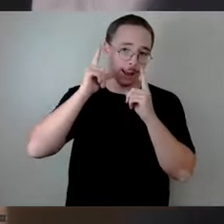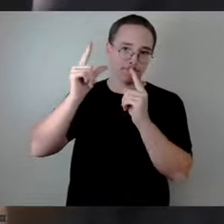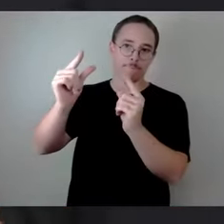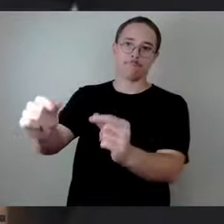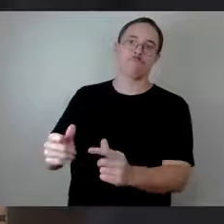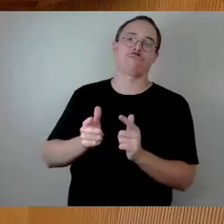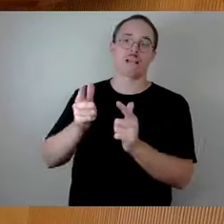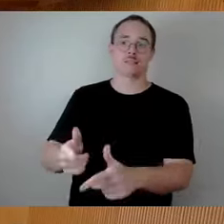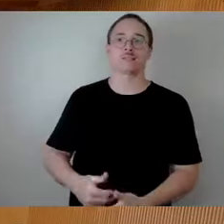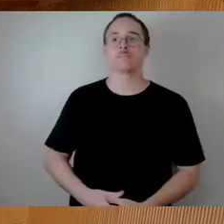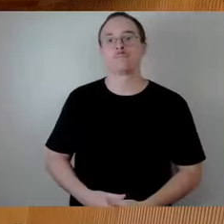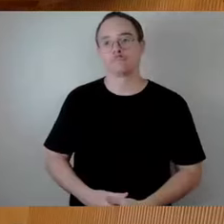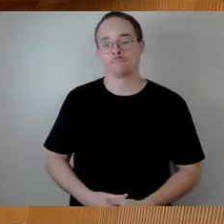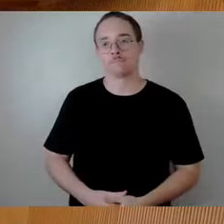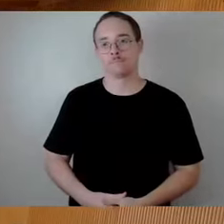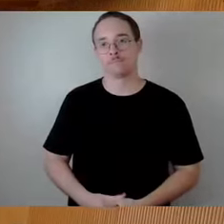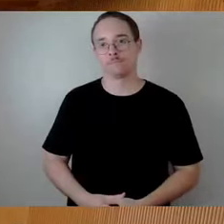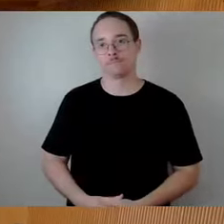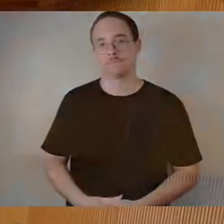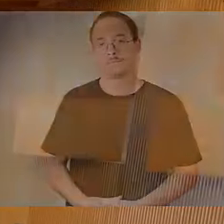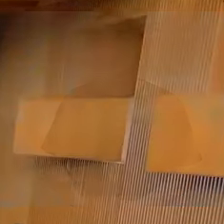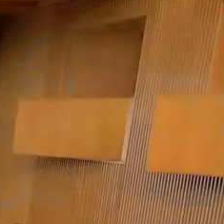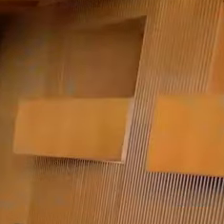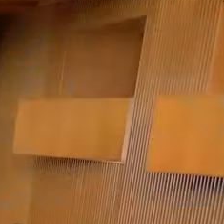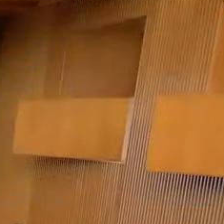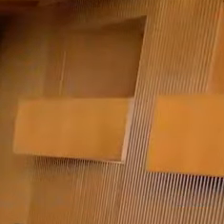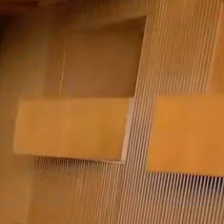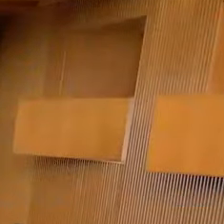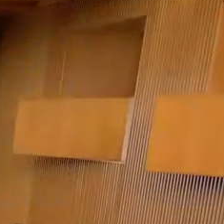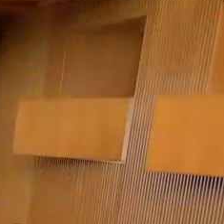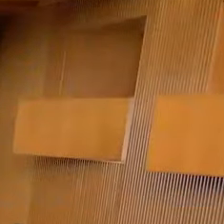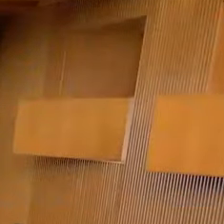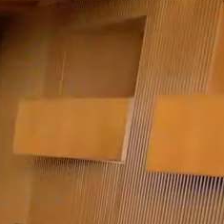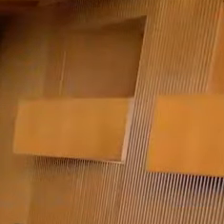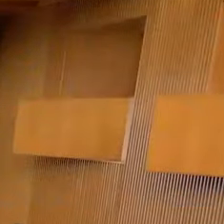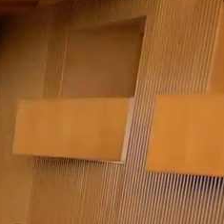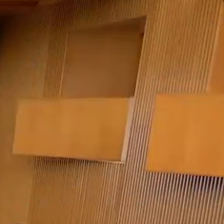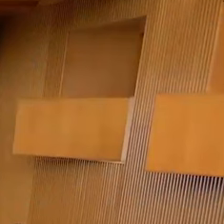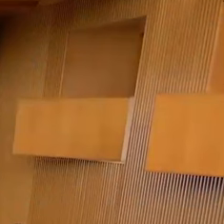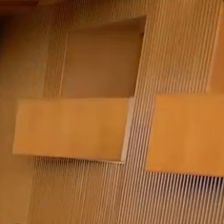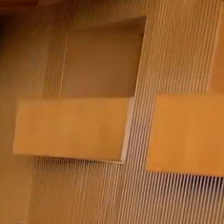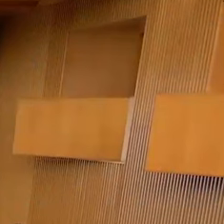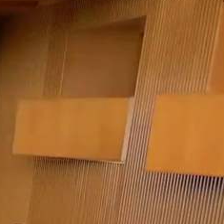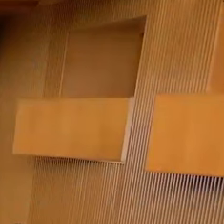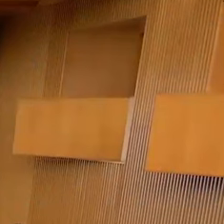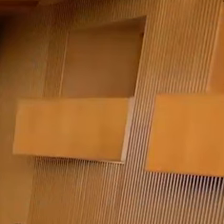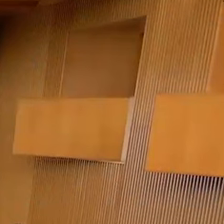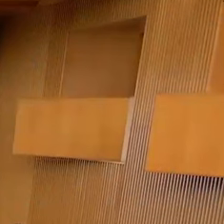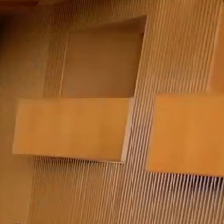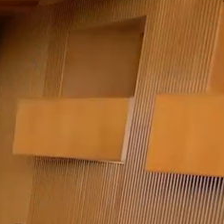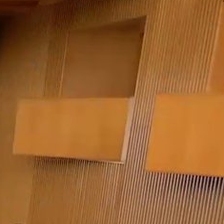KJR東 Sitzung. Vielen